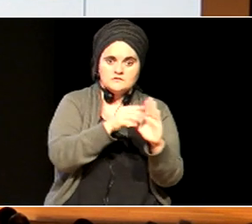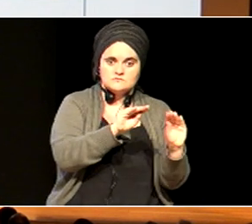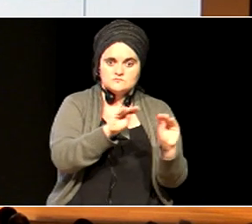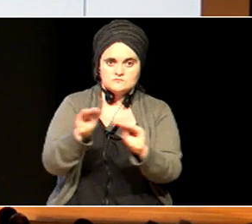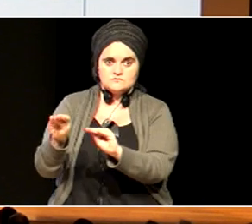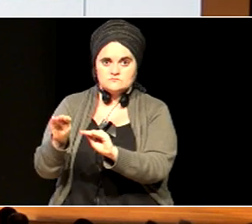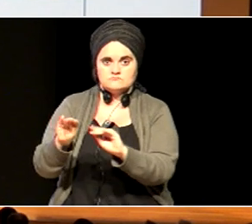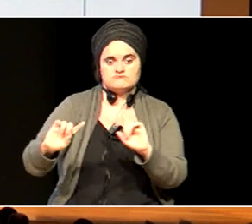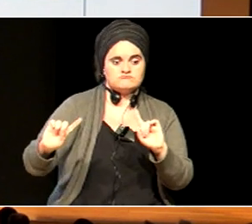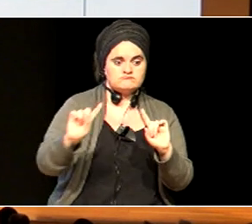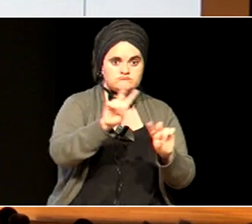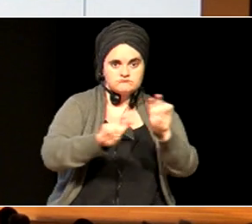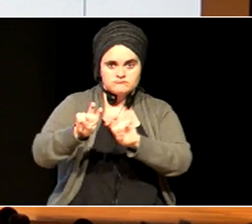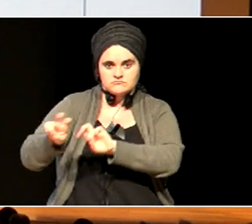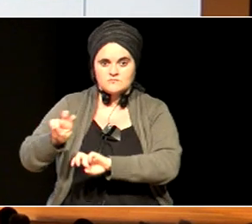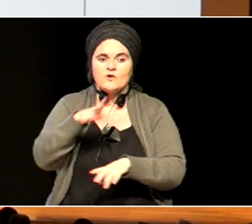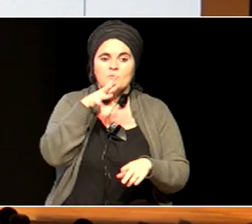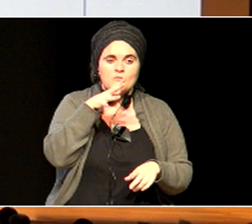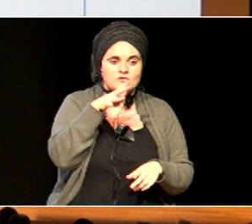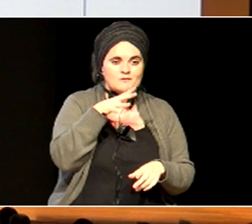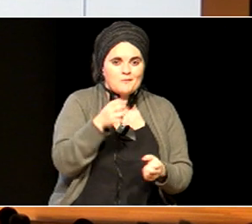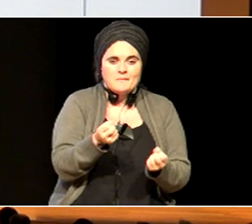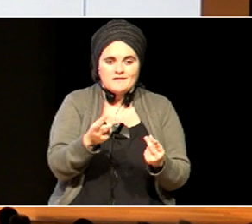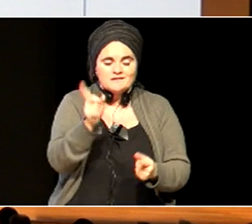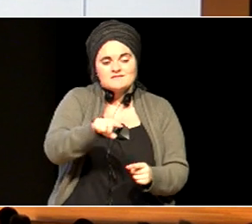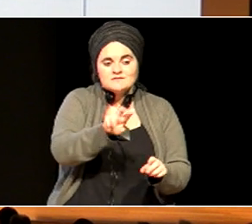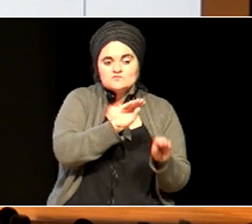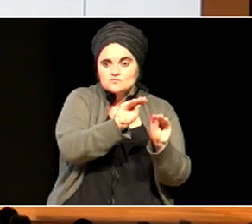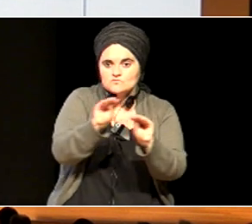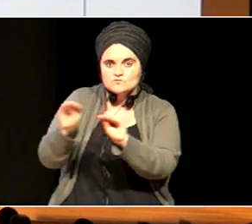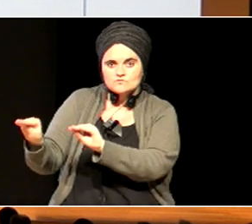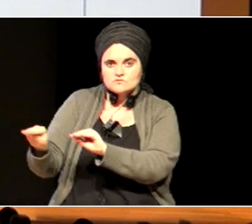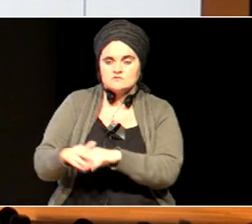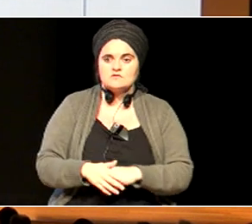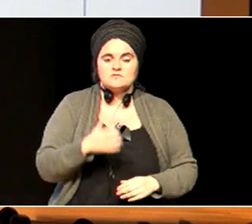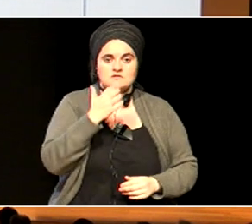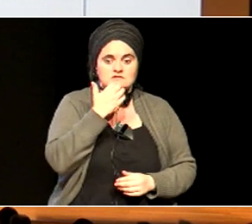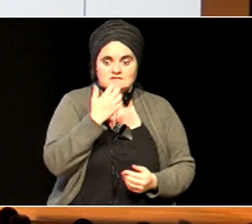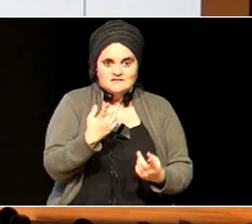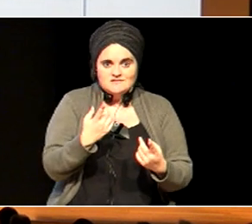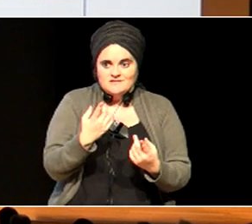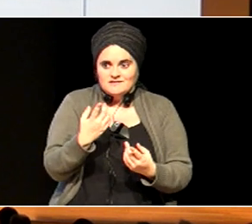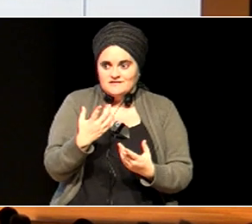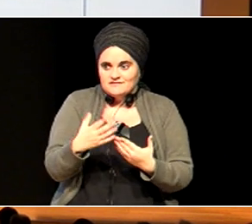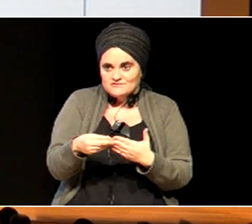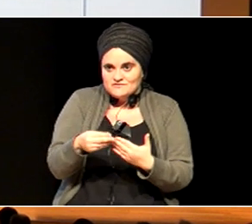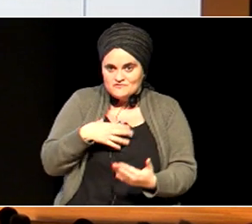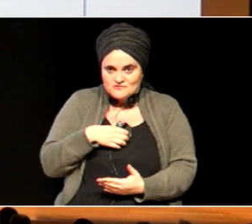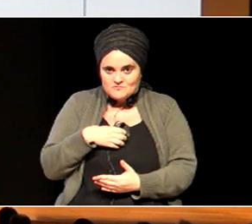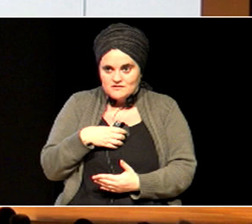topatu behar dau, zer gaitik eta zertarako, eta espada baliogarria, ez erabili. Gero,